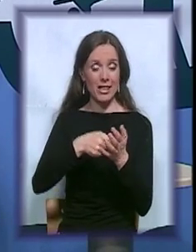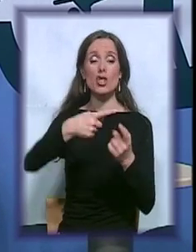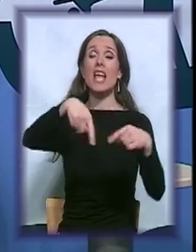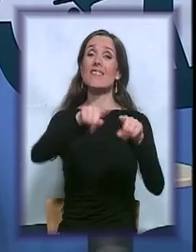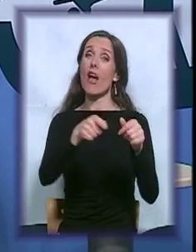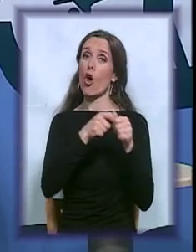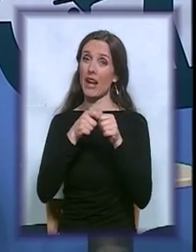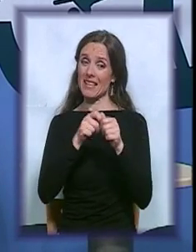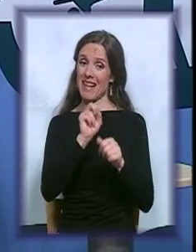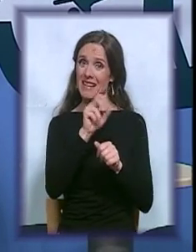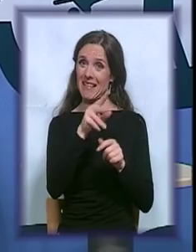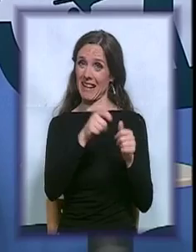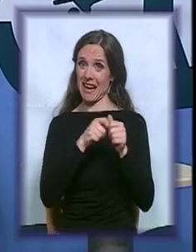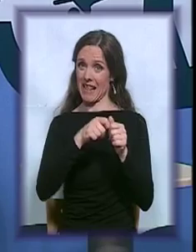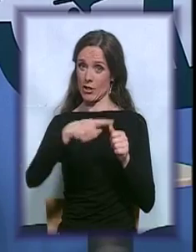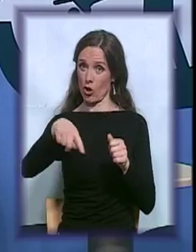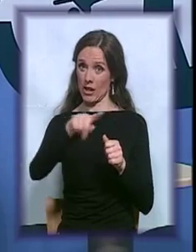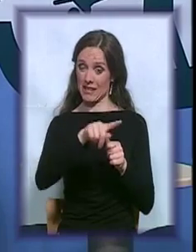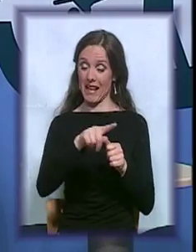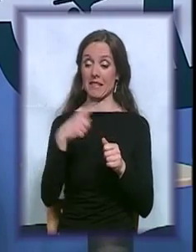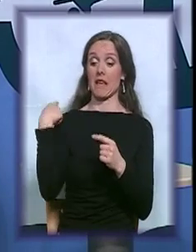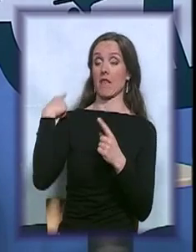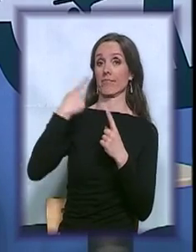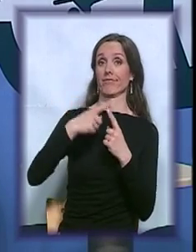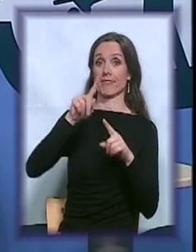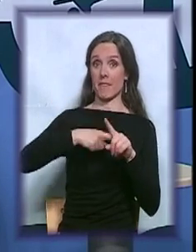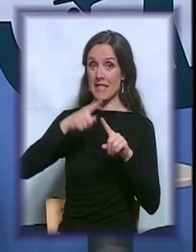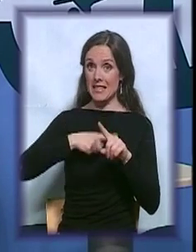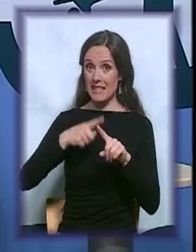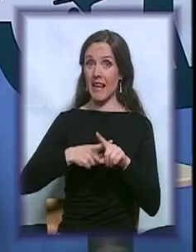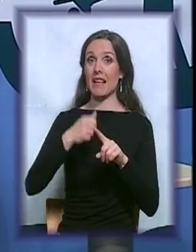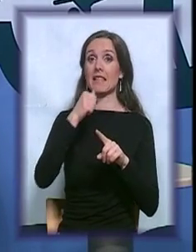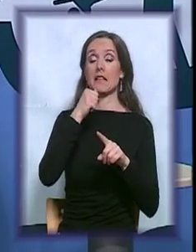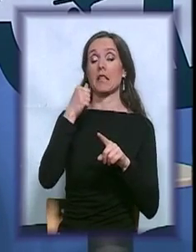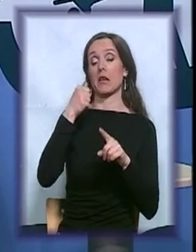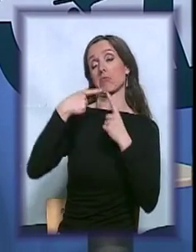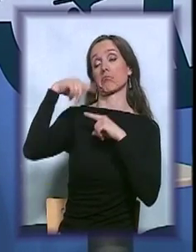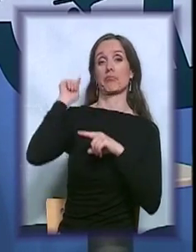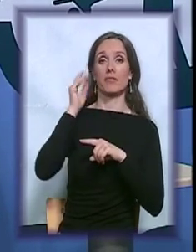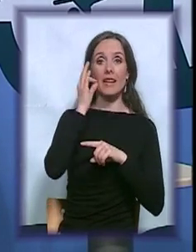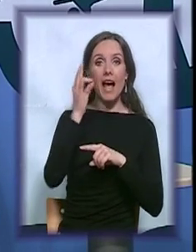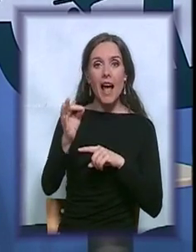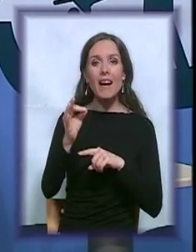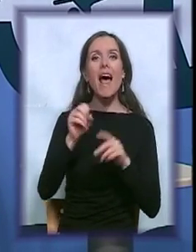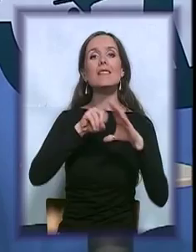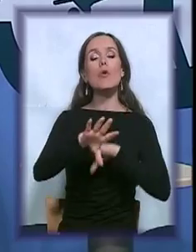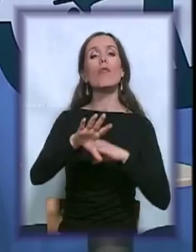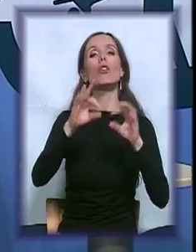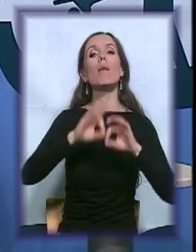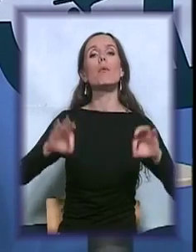ovih meseci i ovih dana realizuju projekte na temu inkluzije.